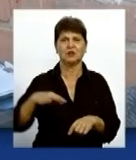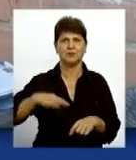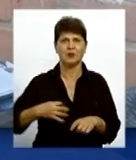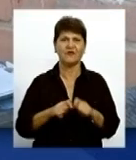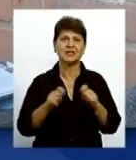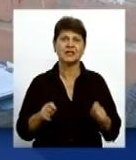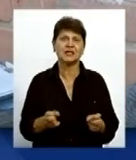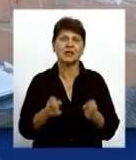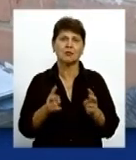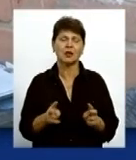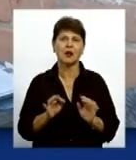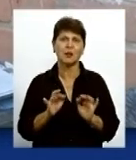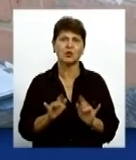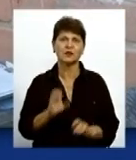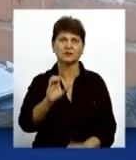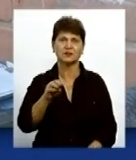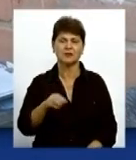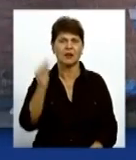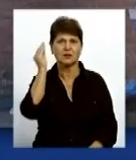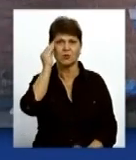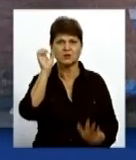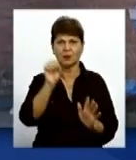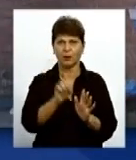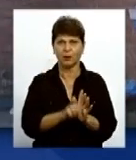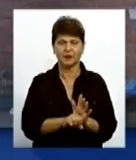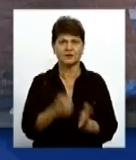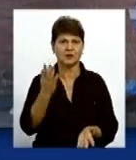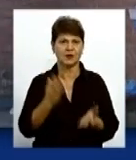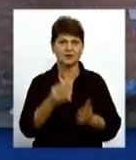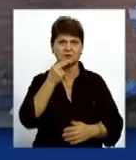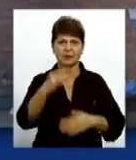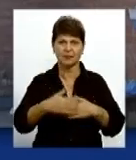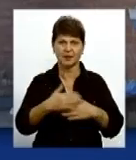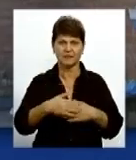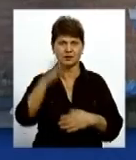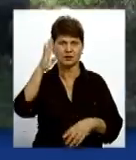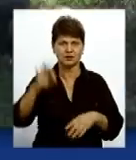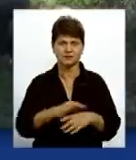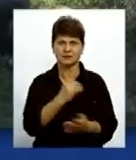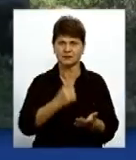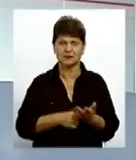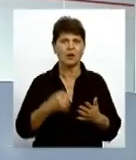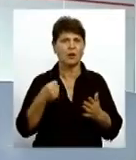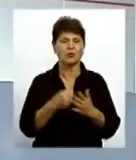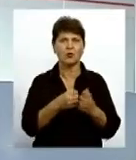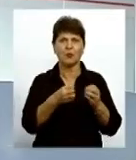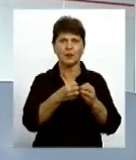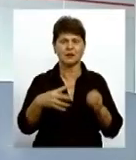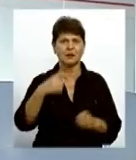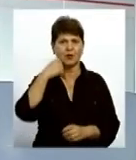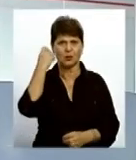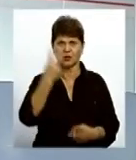відкрито кримінальне провадження за статтею «Вмисне вбивство» Якщо провину чоловіка доведуть, йому загрожує до 15 років